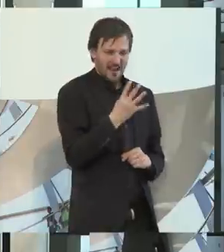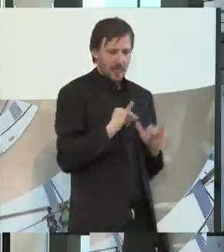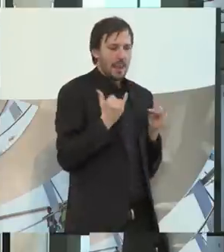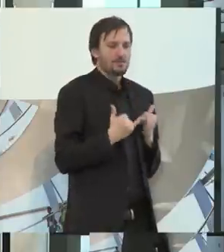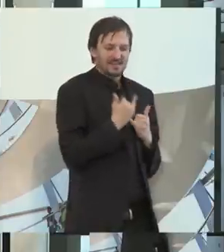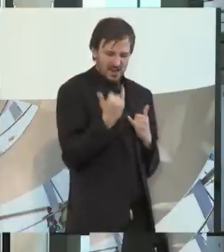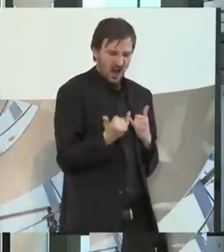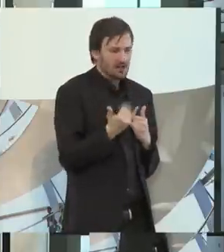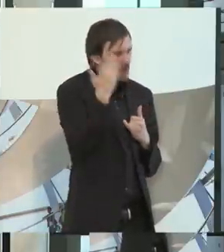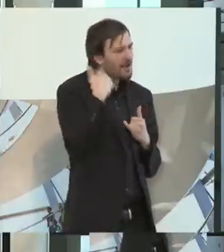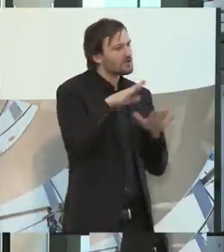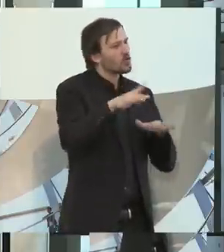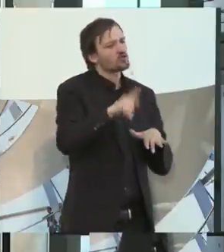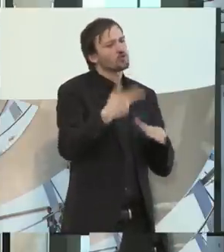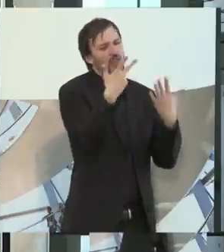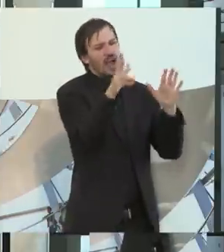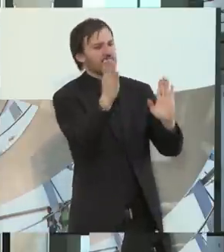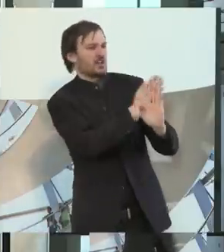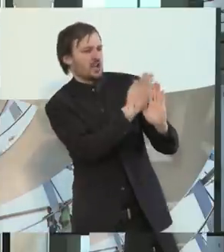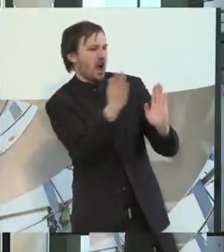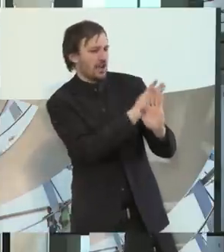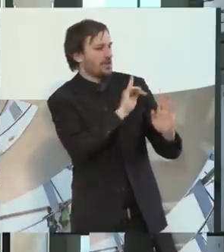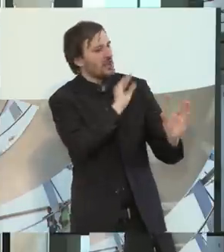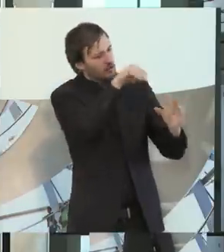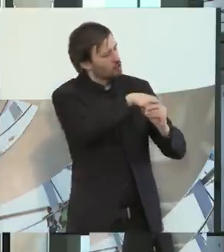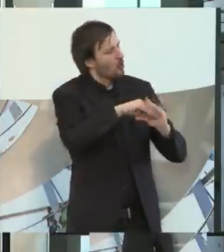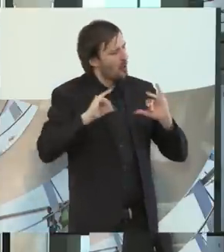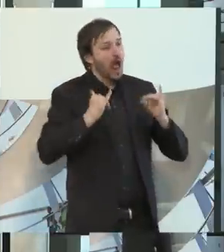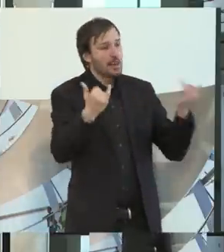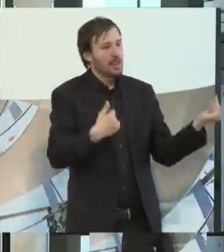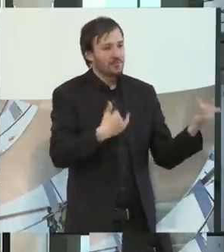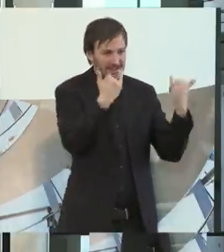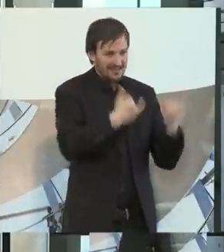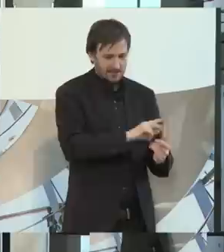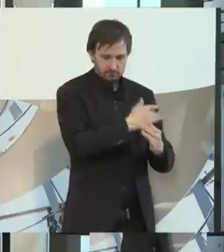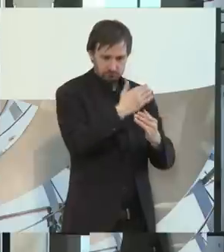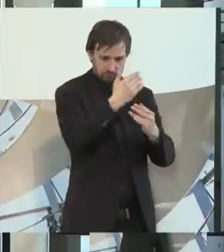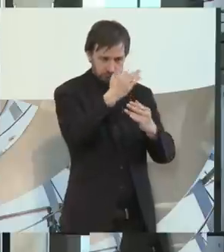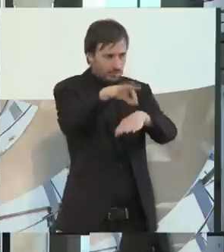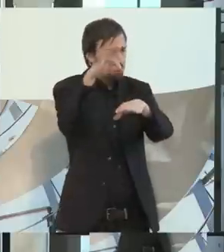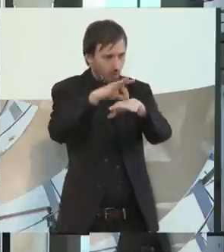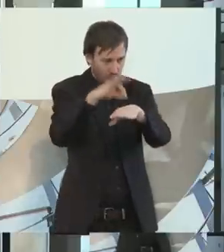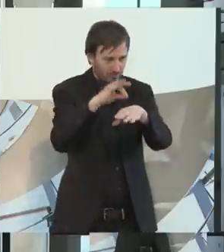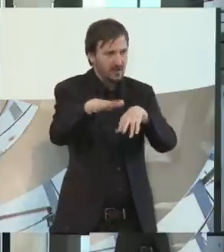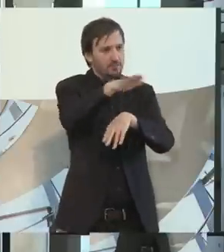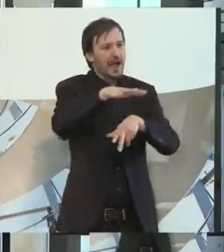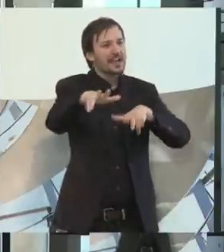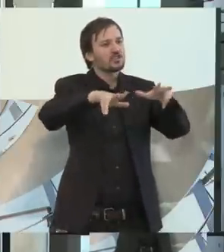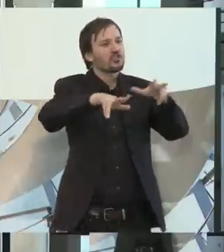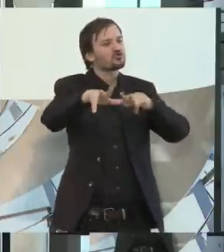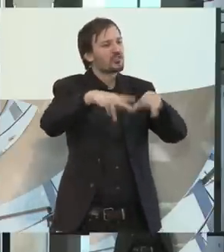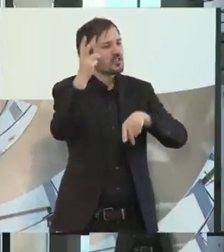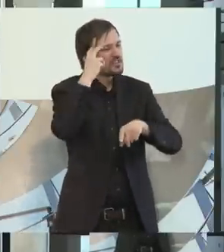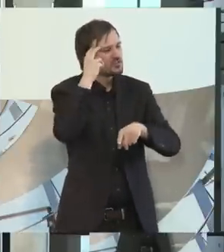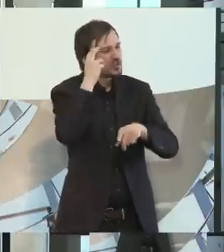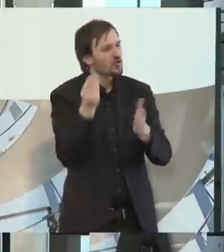ja in den 80er Jahren gelebt, habe jetzt kummoviert, im Bereich Wirtschaftswissenschaft, das stimmt,